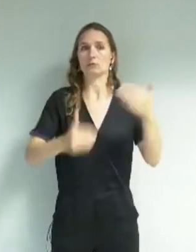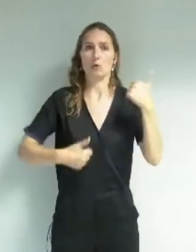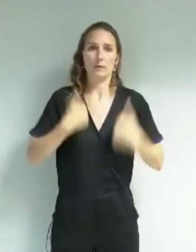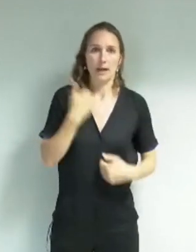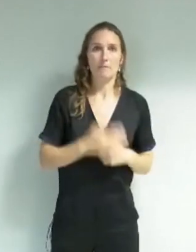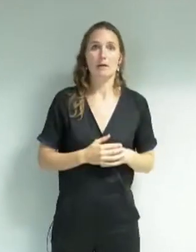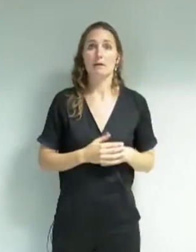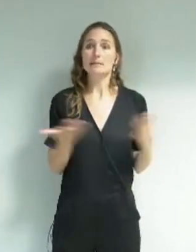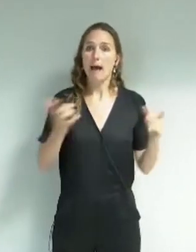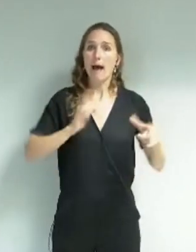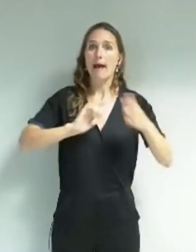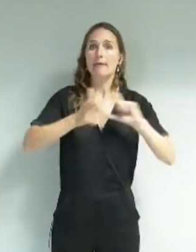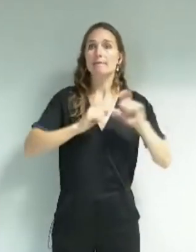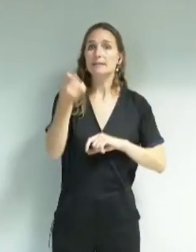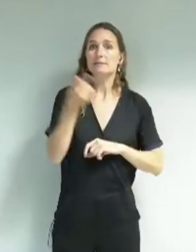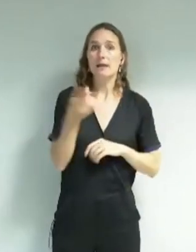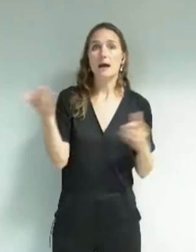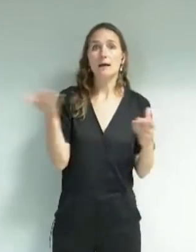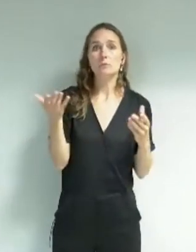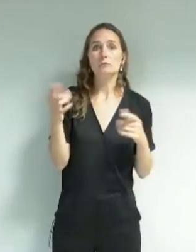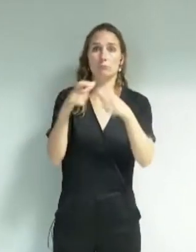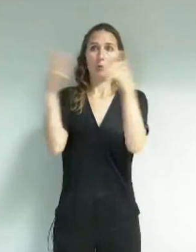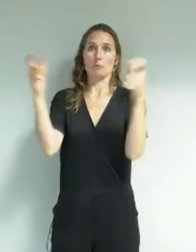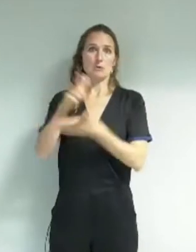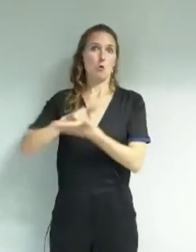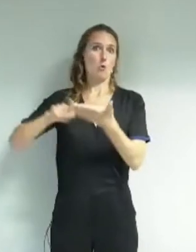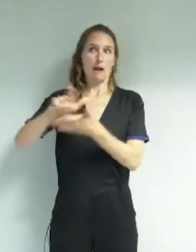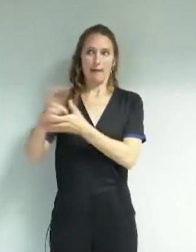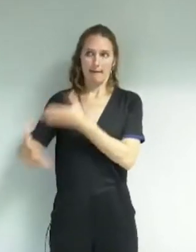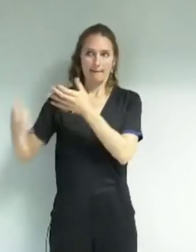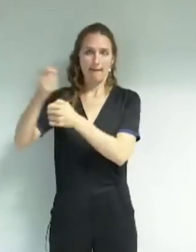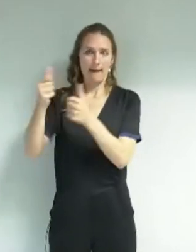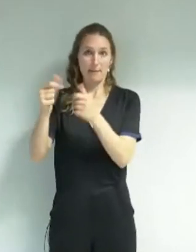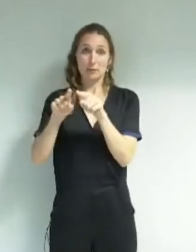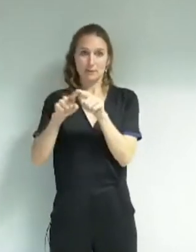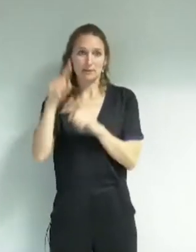'interface à une entreprise locale et en concertation avec les habitants et habitantes.